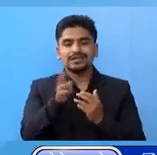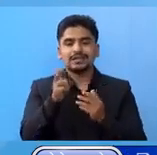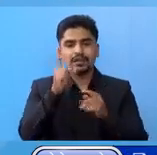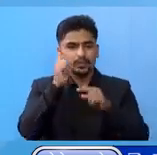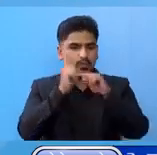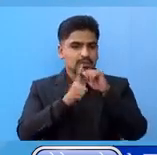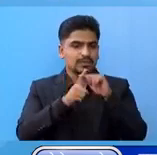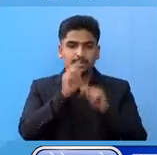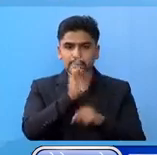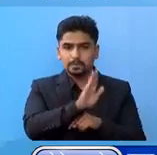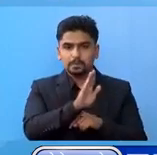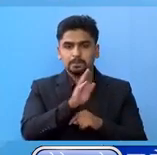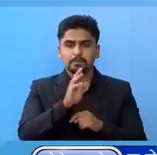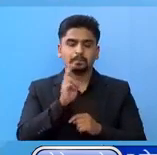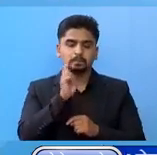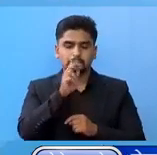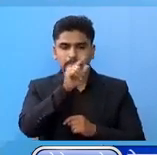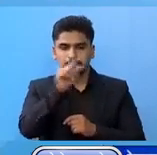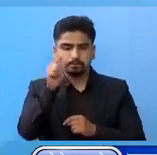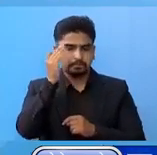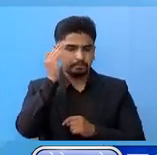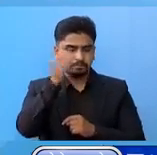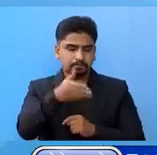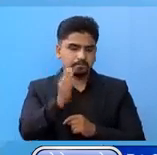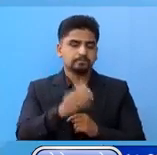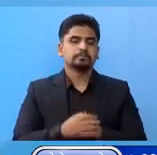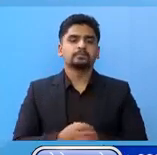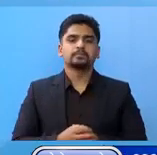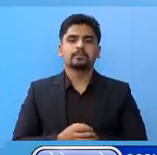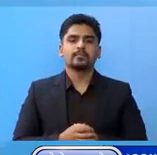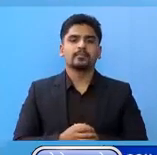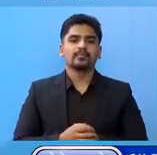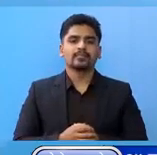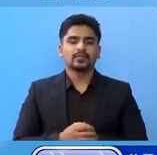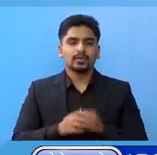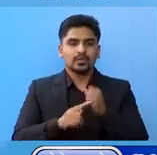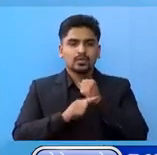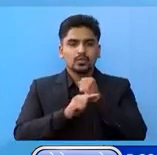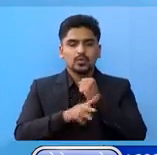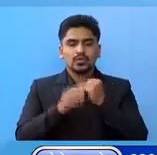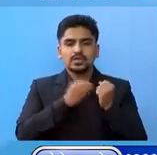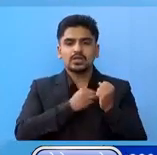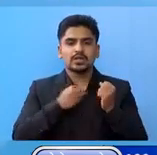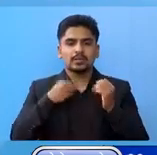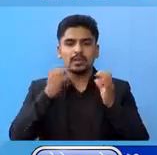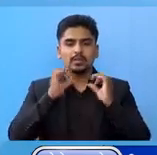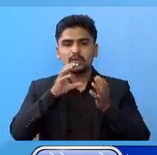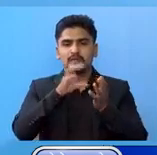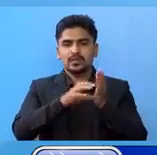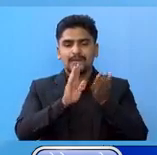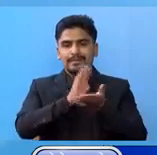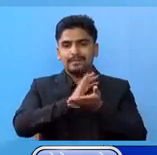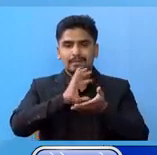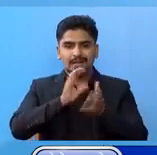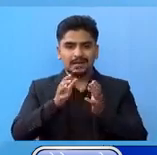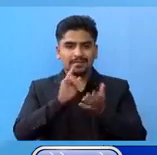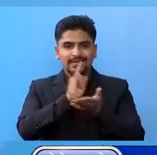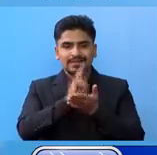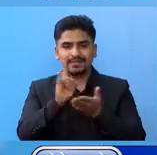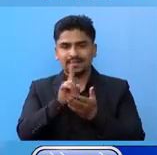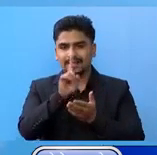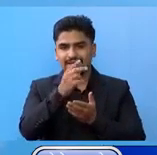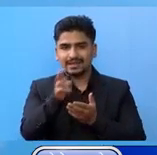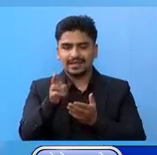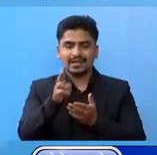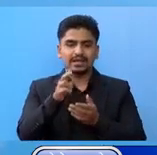को पोजीटिव आएको छा एस्तर फलागूं कोशी अस्पताल परियोक्साला बिर्याट नगर मां जापा का